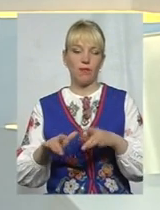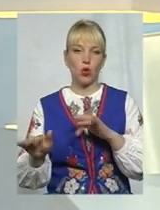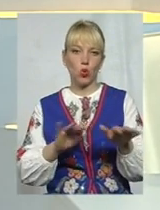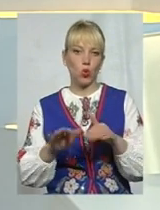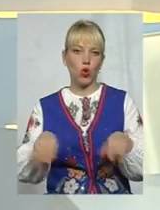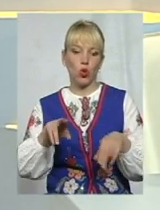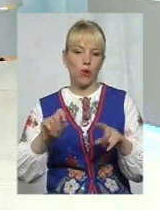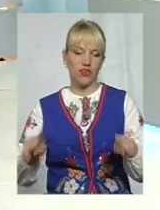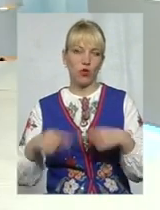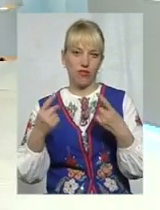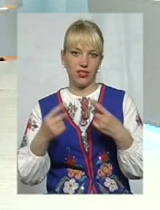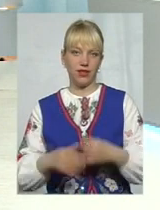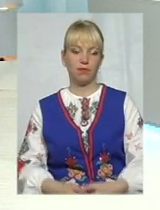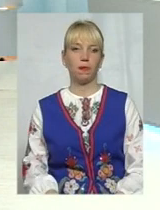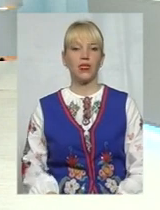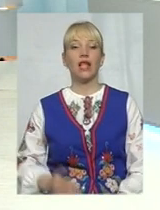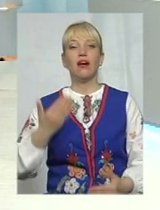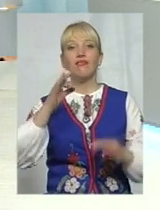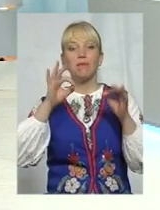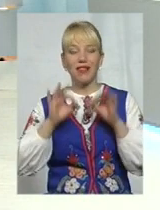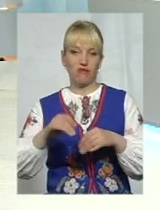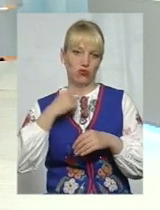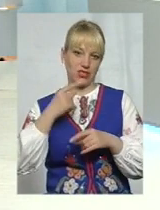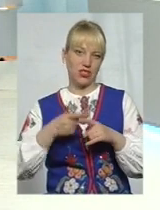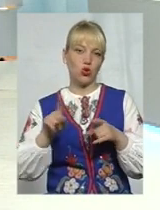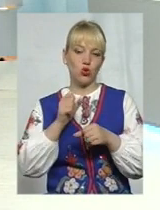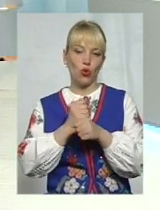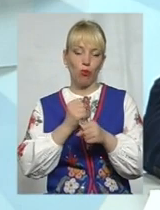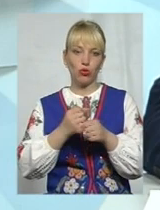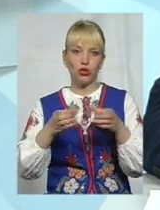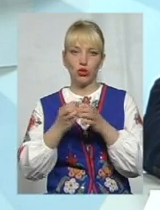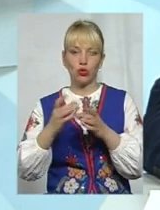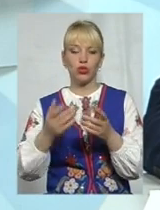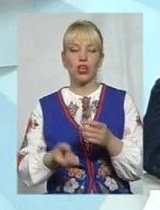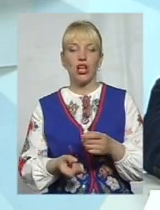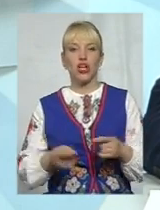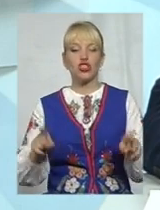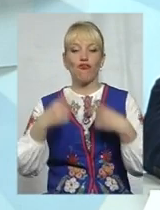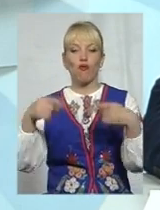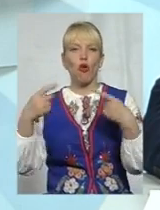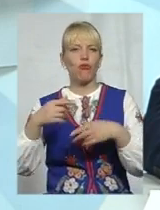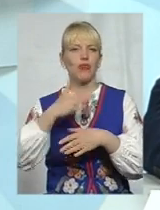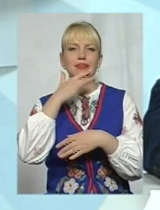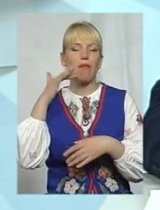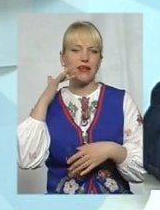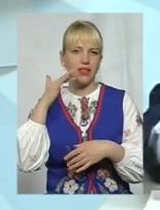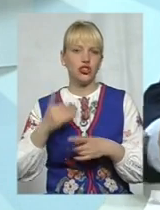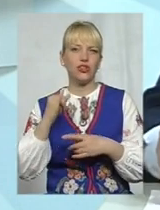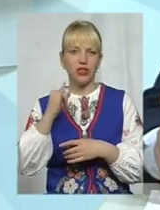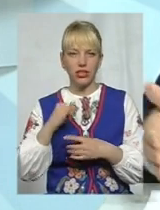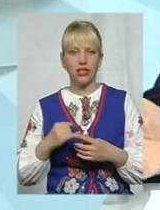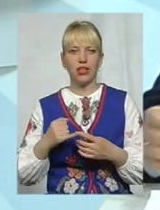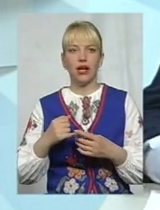відновлення? Ви знаєте, ви дуже правильно сказали про те, що робочі групи створилися безліч. Навіть за період існування